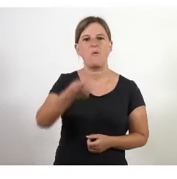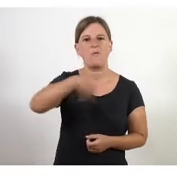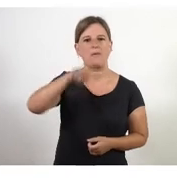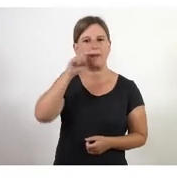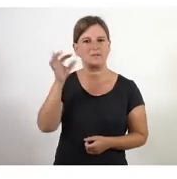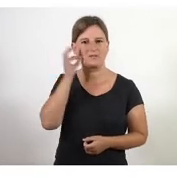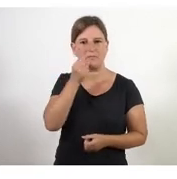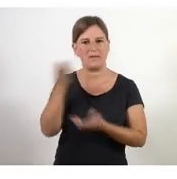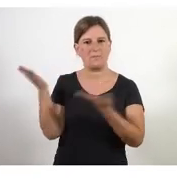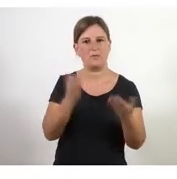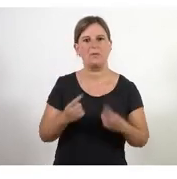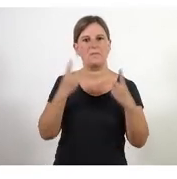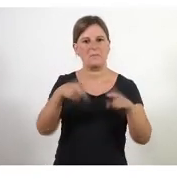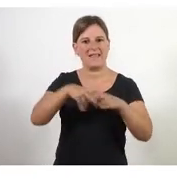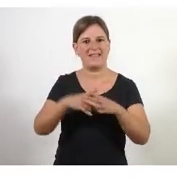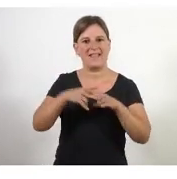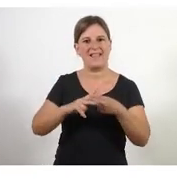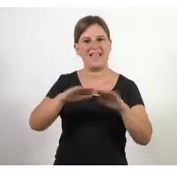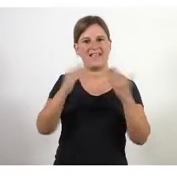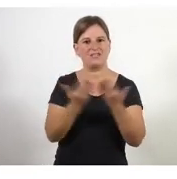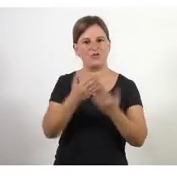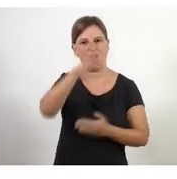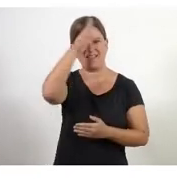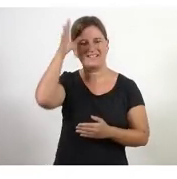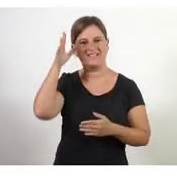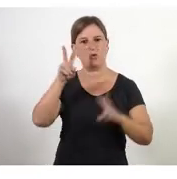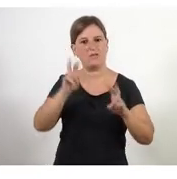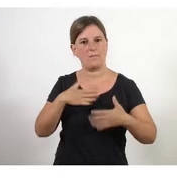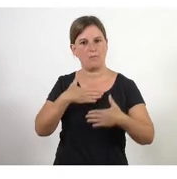L'Escola d'Estiu del Voluntariat 2020